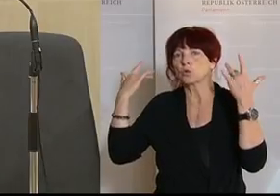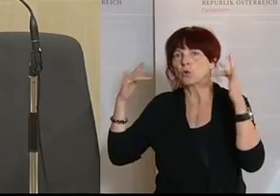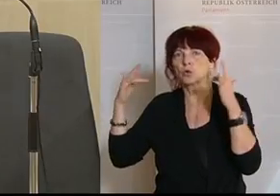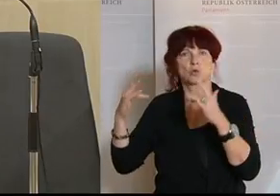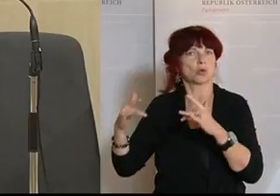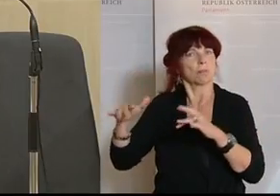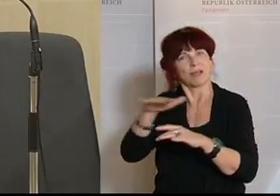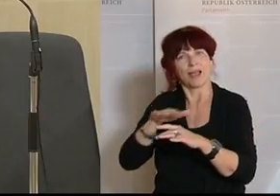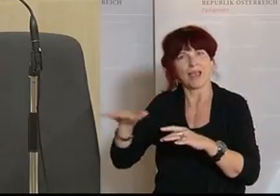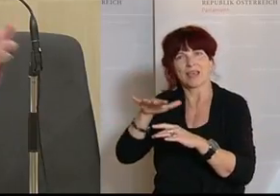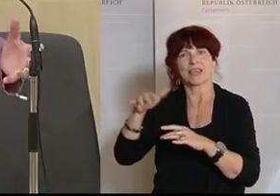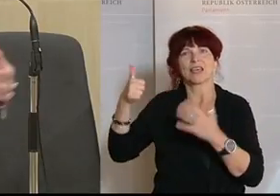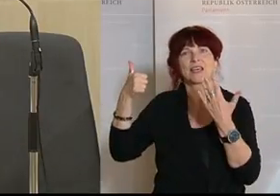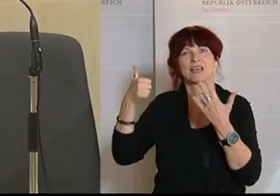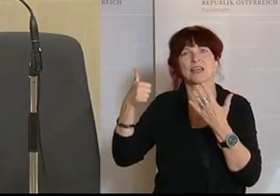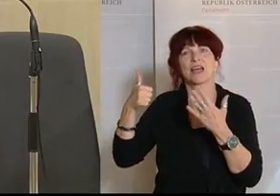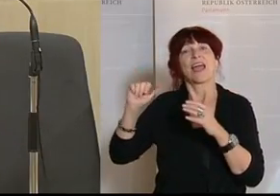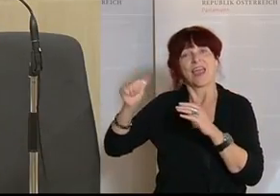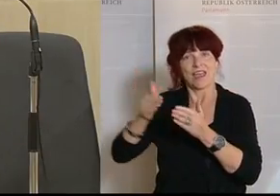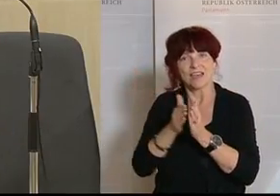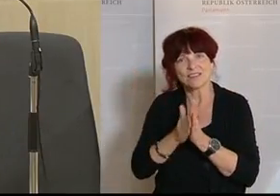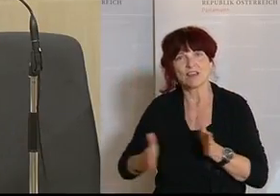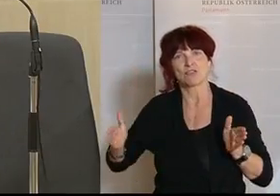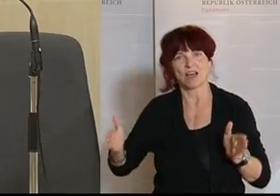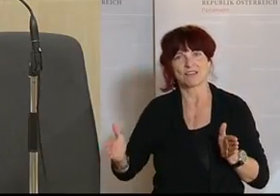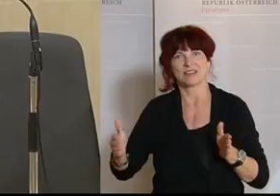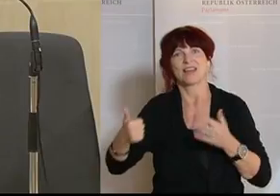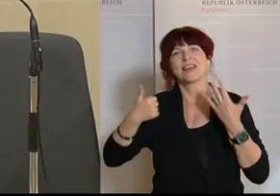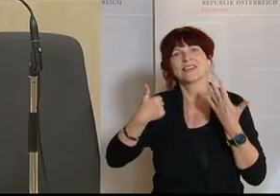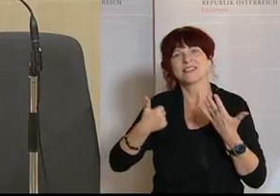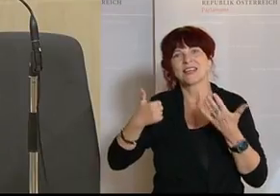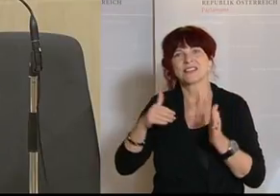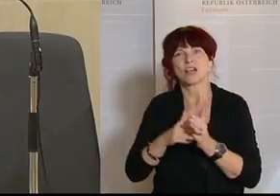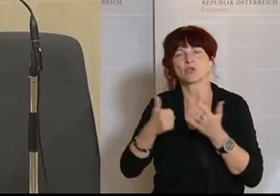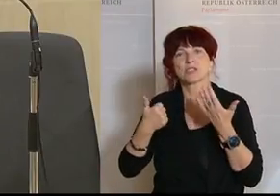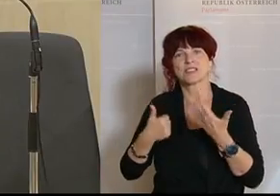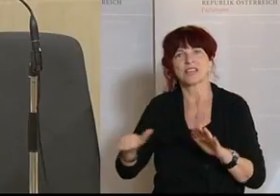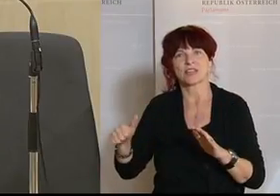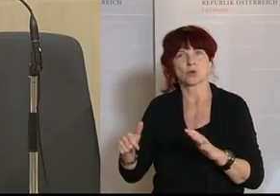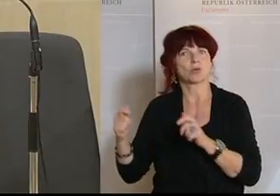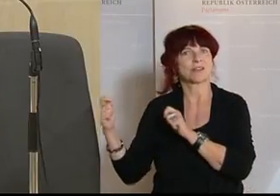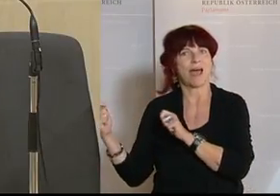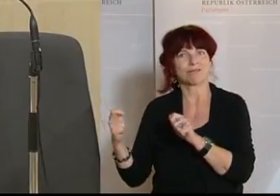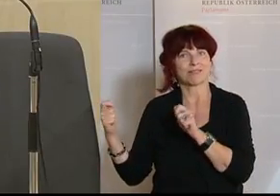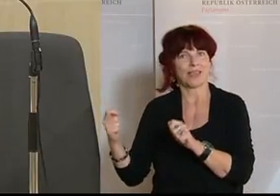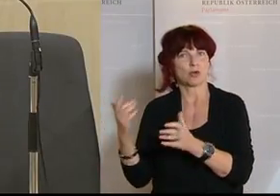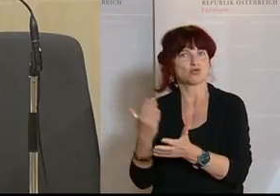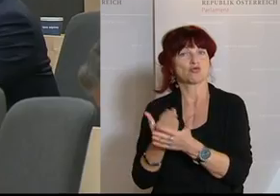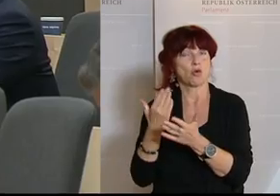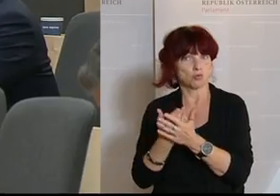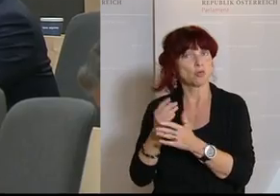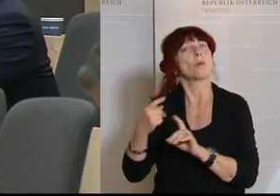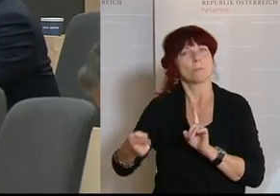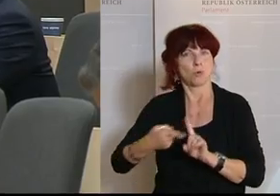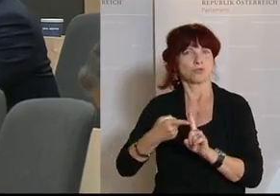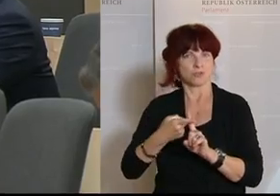.600 Anträge schon positiv behandelt. Und